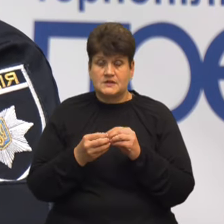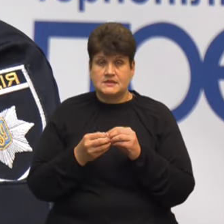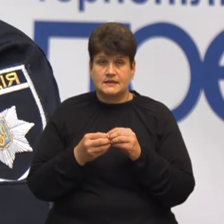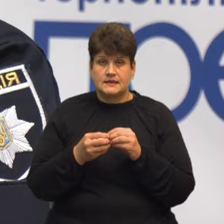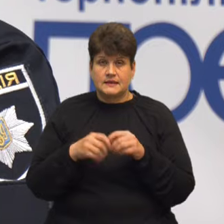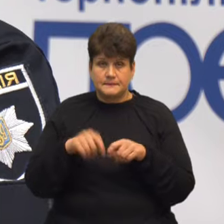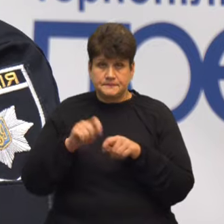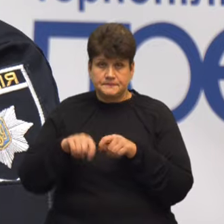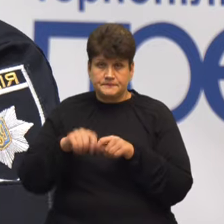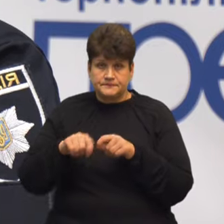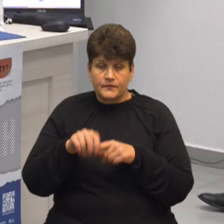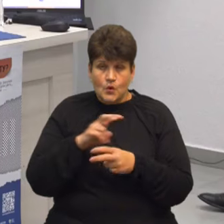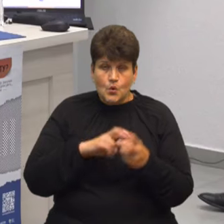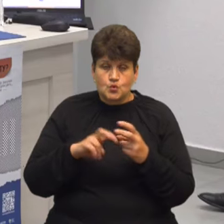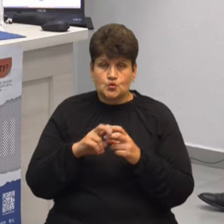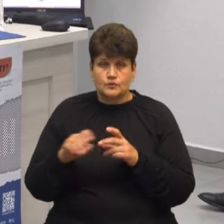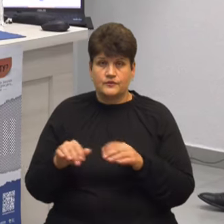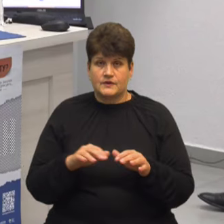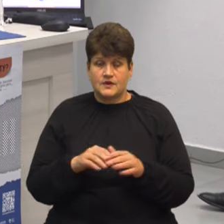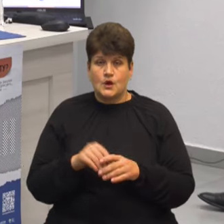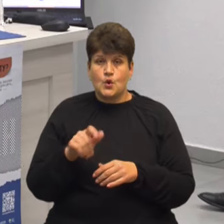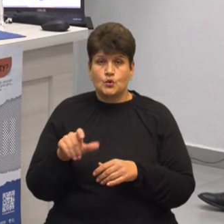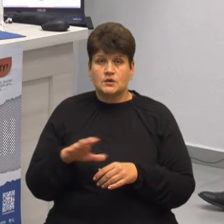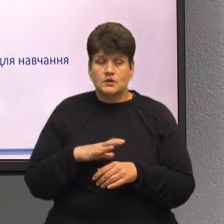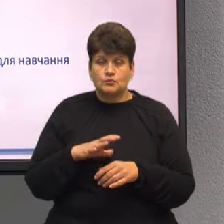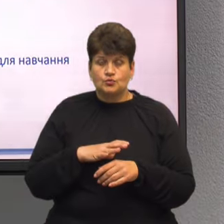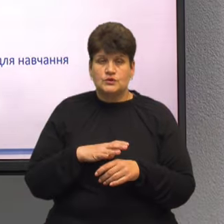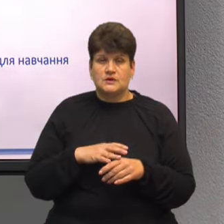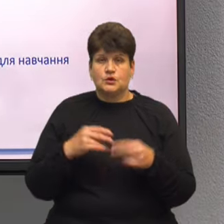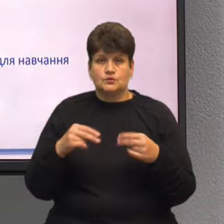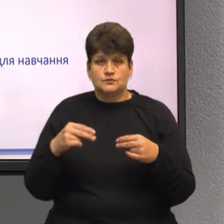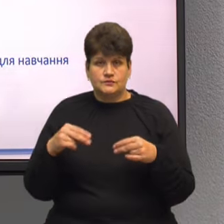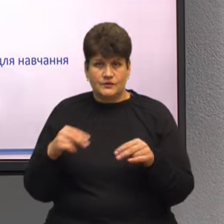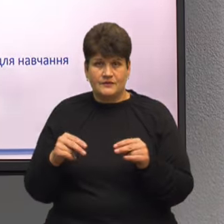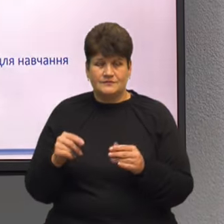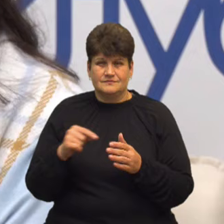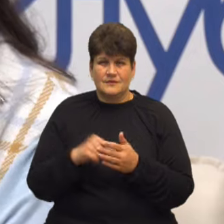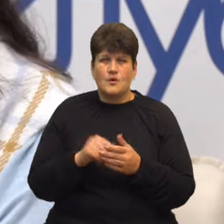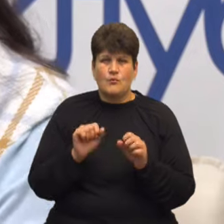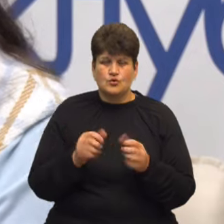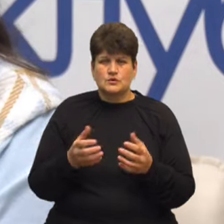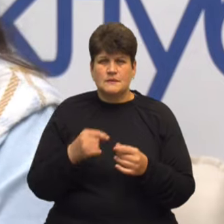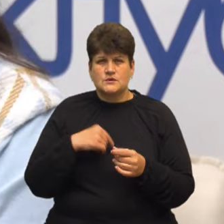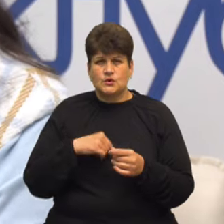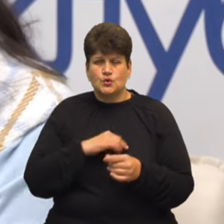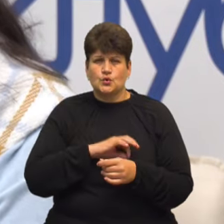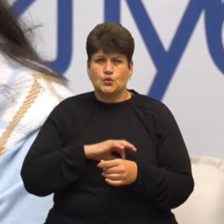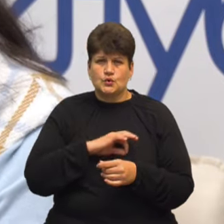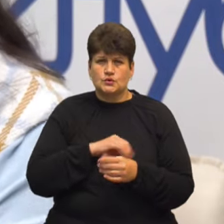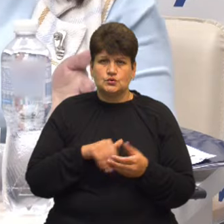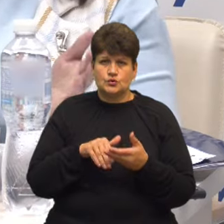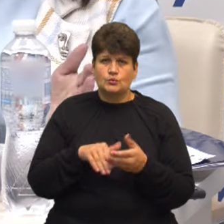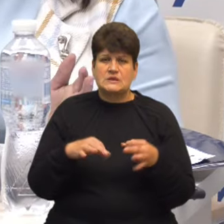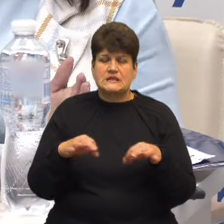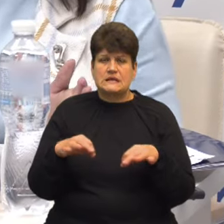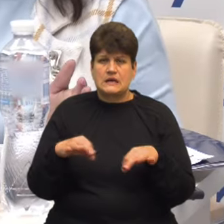розшукових дій Люди, які стали жертвами торгівлі, можуть отримати психологічну, юридичну та допомогу з транспортом, каже